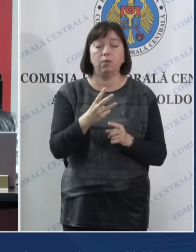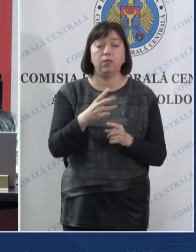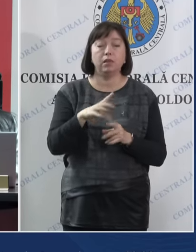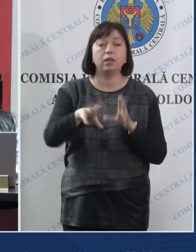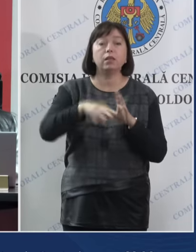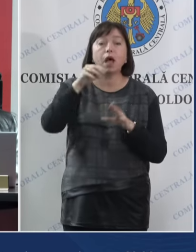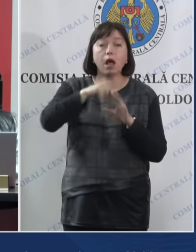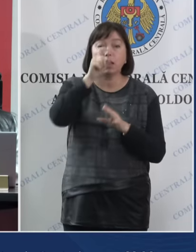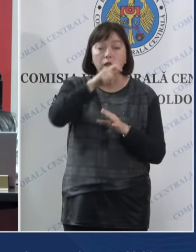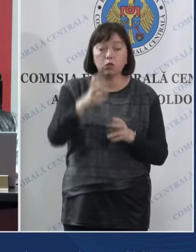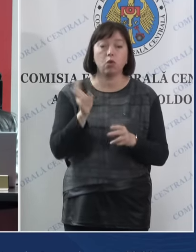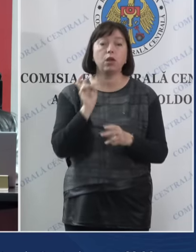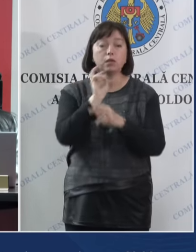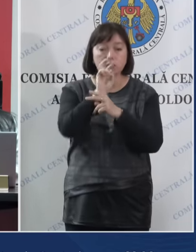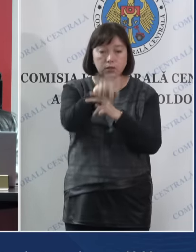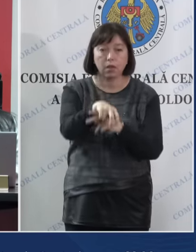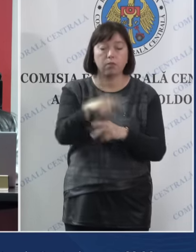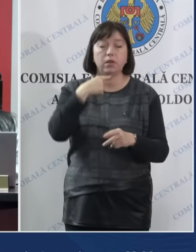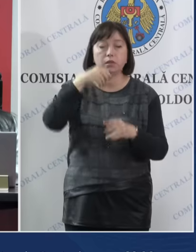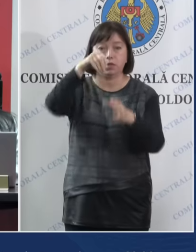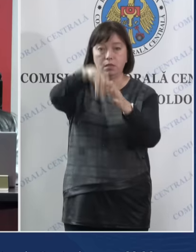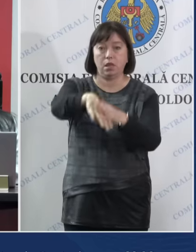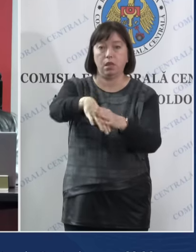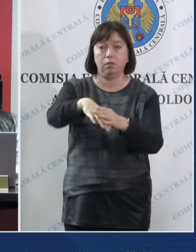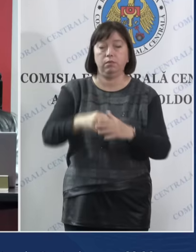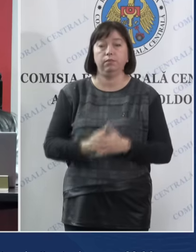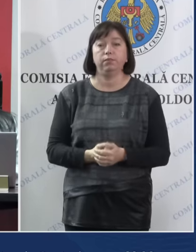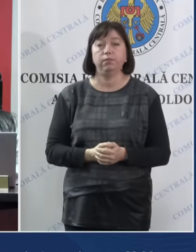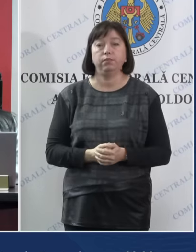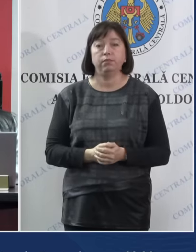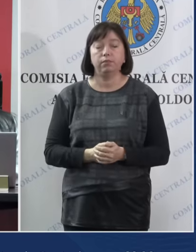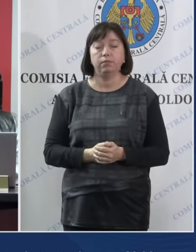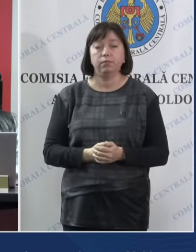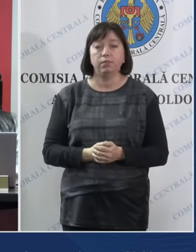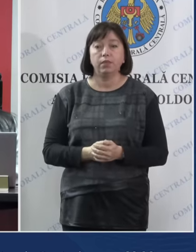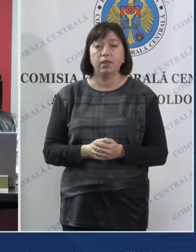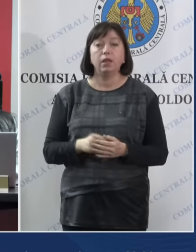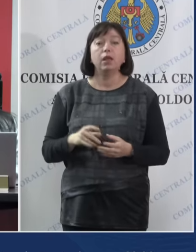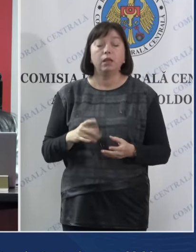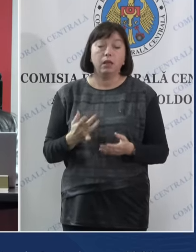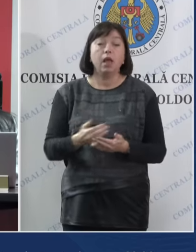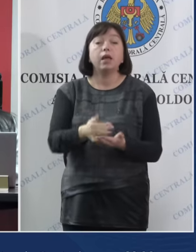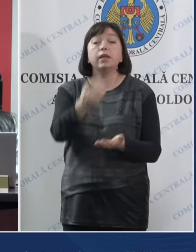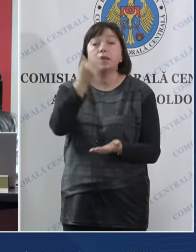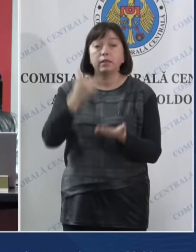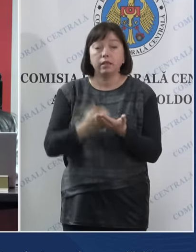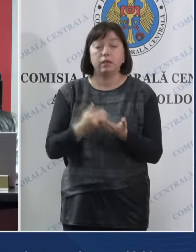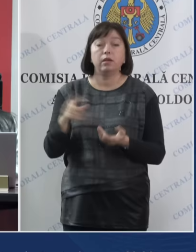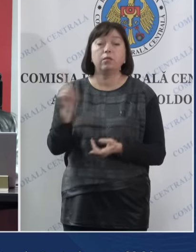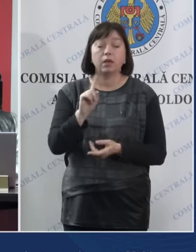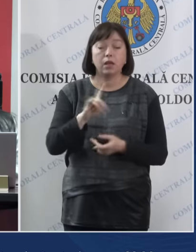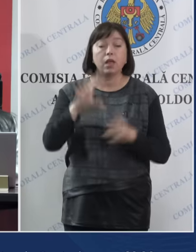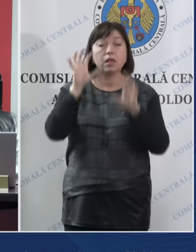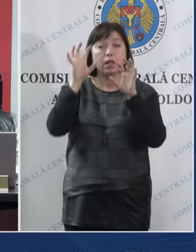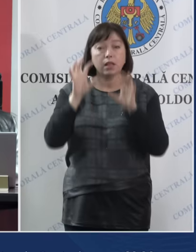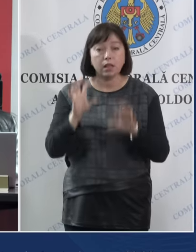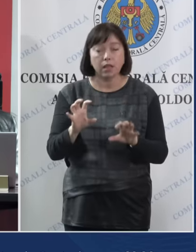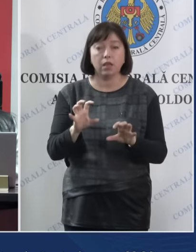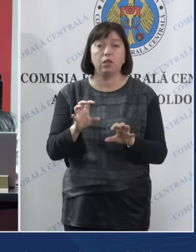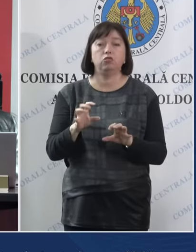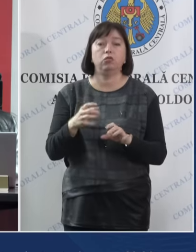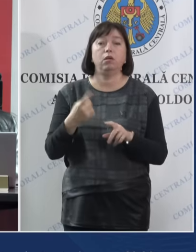alegători s-au prezentat la urnele de vot. Reiterăm că legea supusă